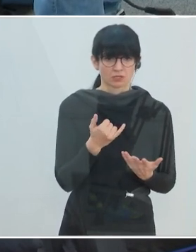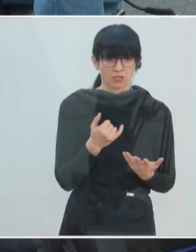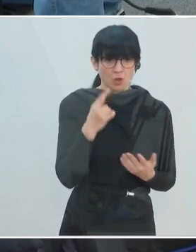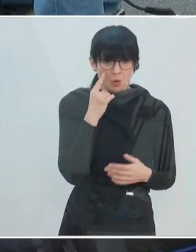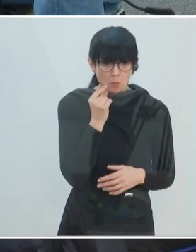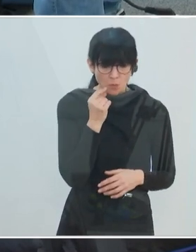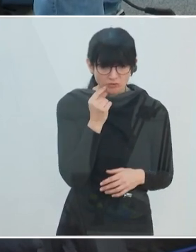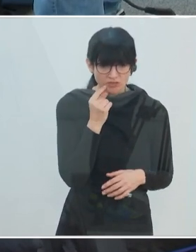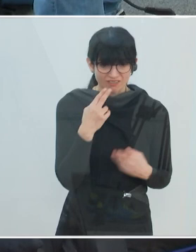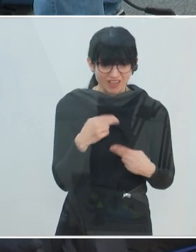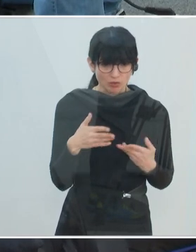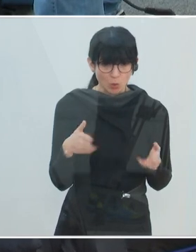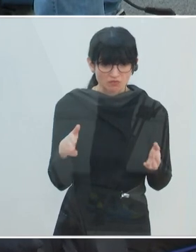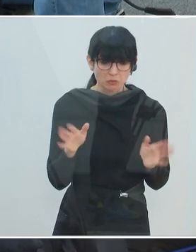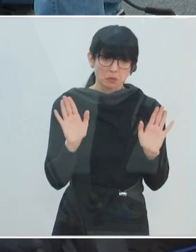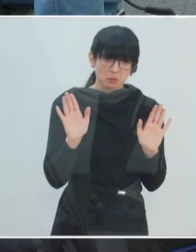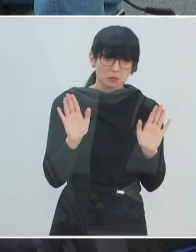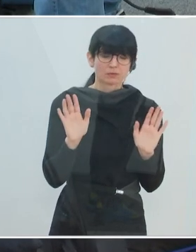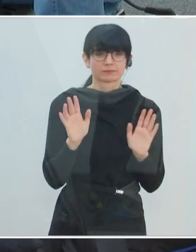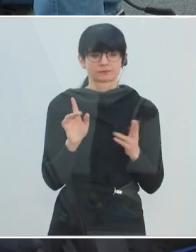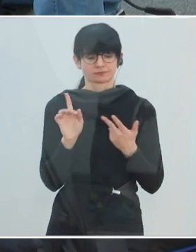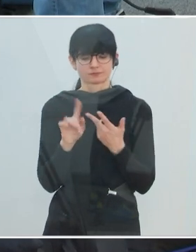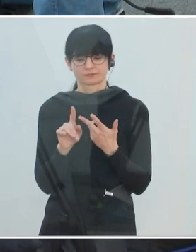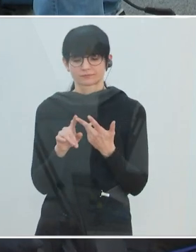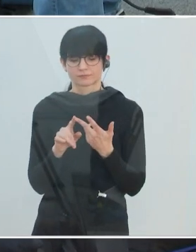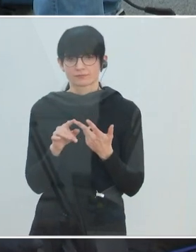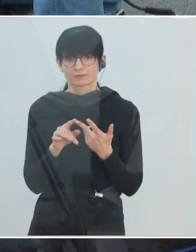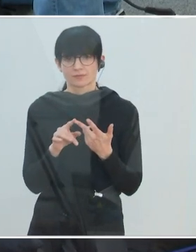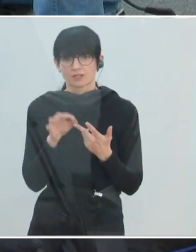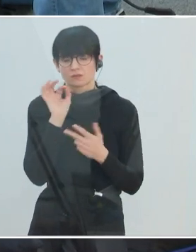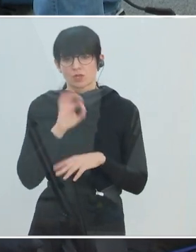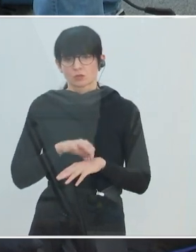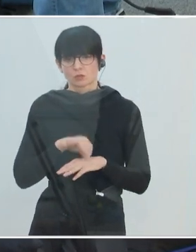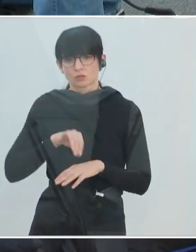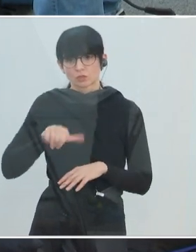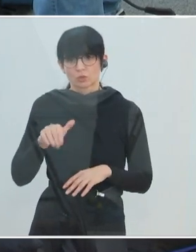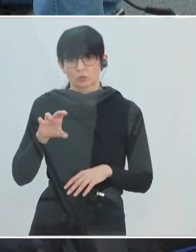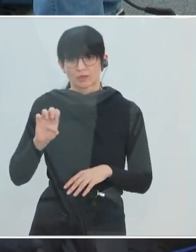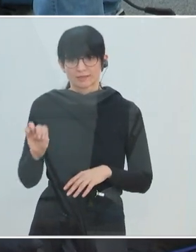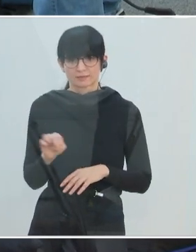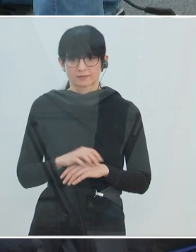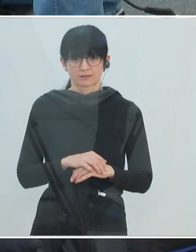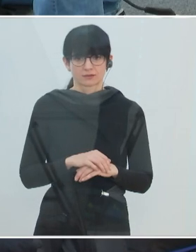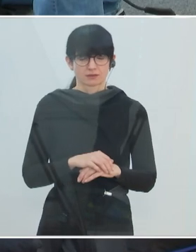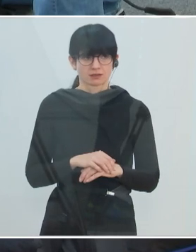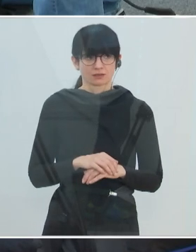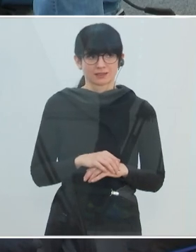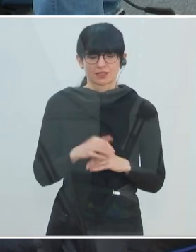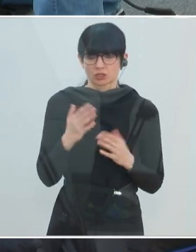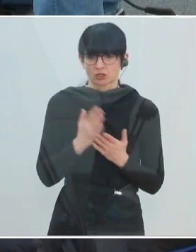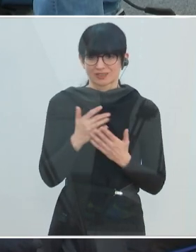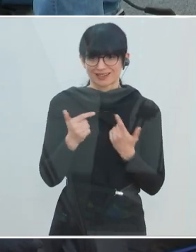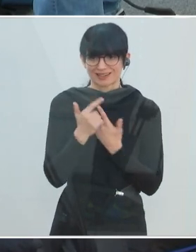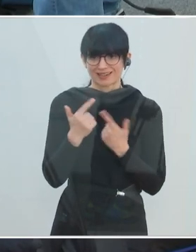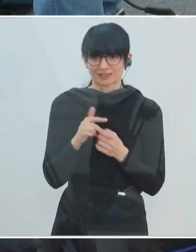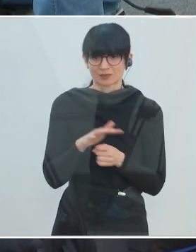Montag tatsächlich Eröffnungsschritte gesetzt oder geplant werden können? Und daran anschließend auch an die Frau Dr. Juhn, Sie haben auch gerade eben erklärt, dass